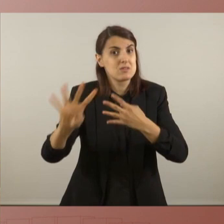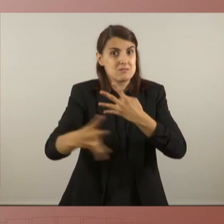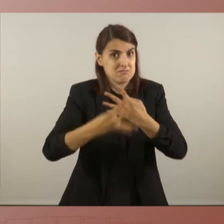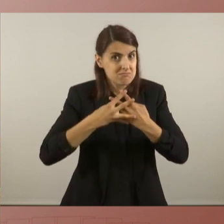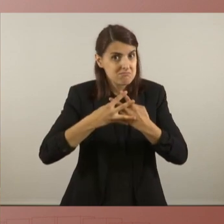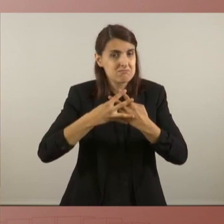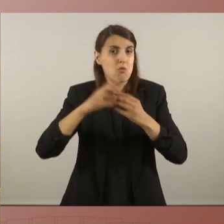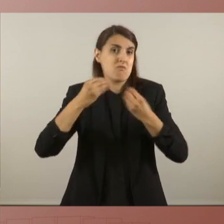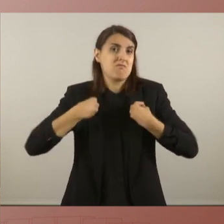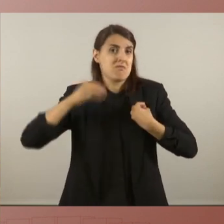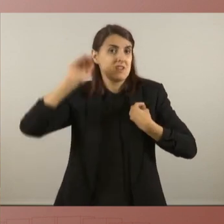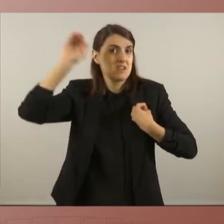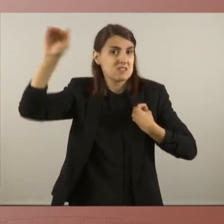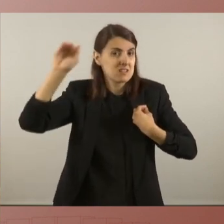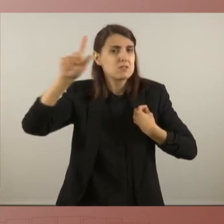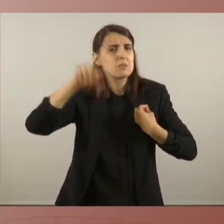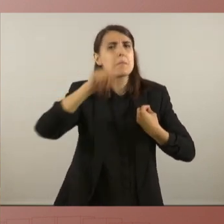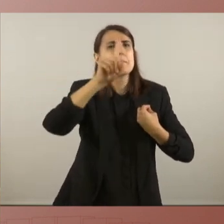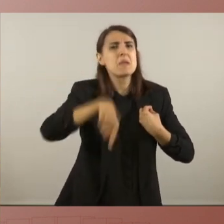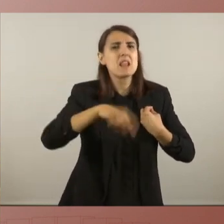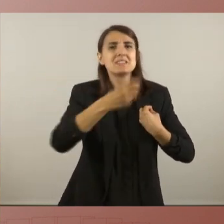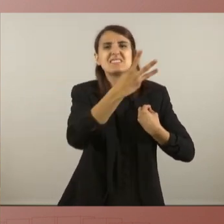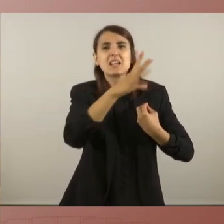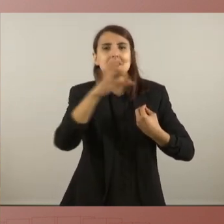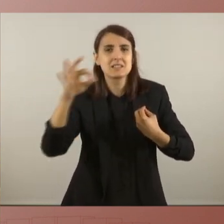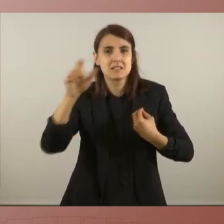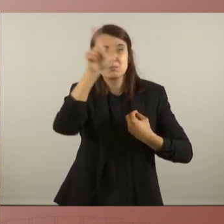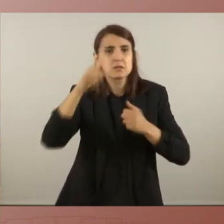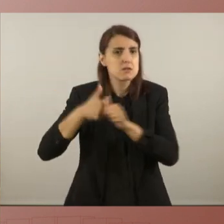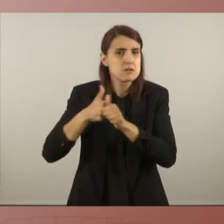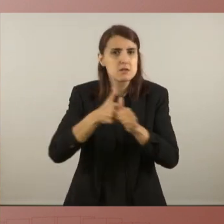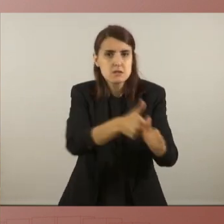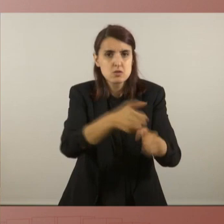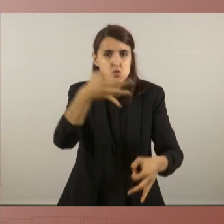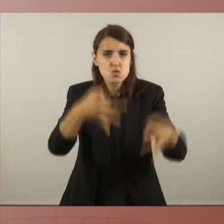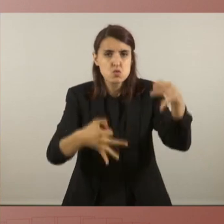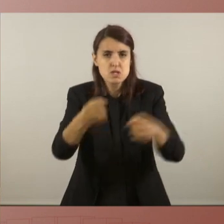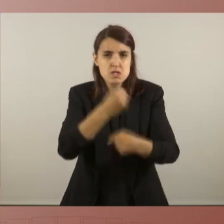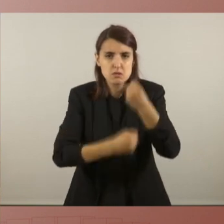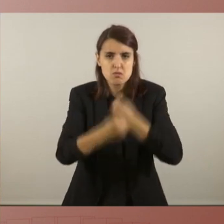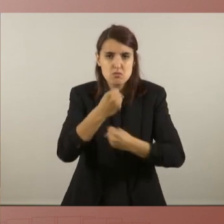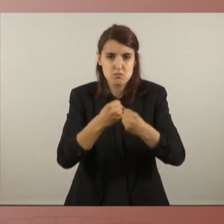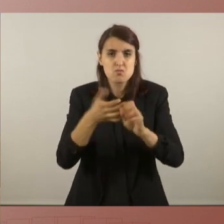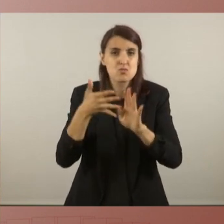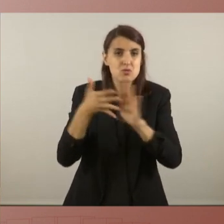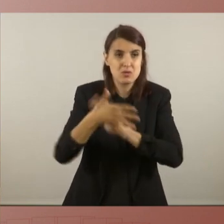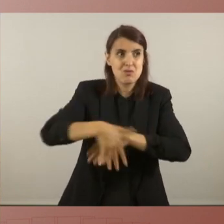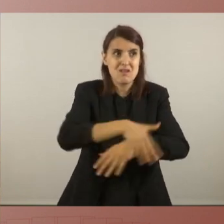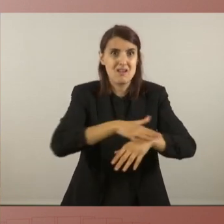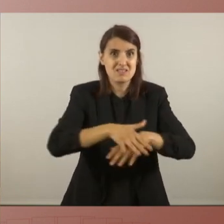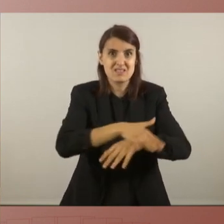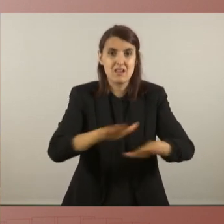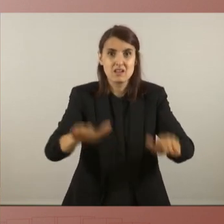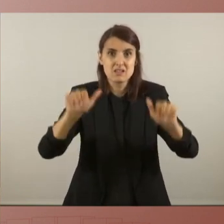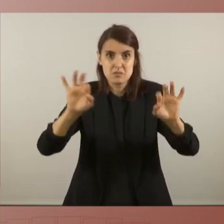i les més de 3.300 persones perseguides judicialment i econòmicament en el marc d'aquest estat d'excepció permanent